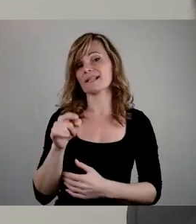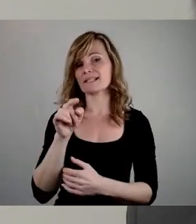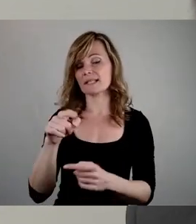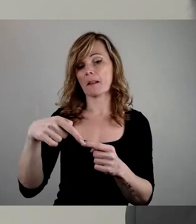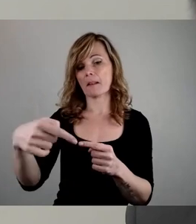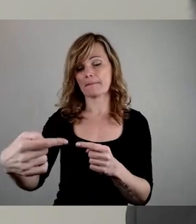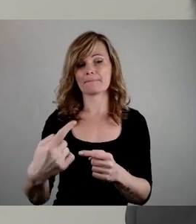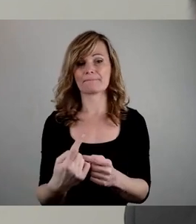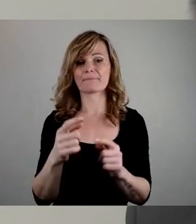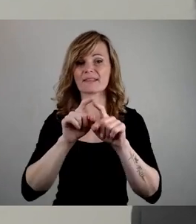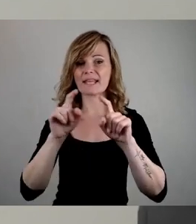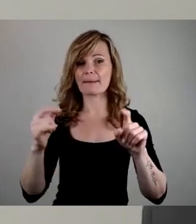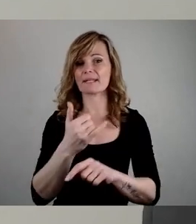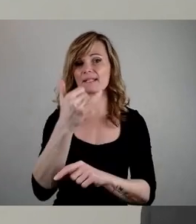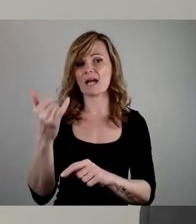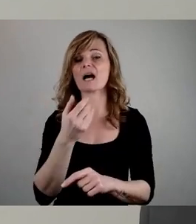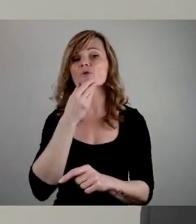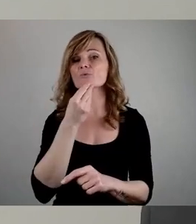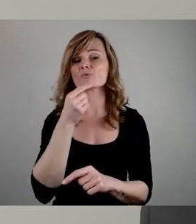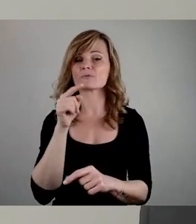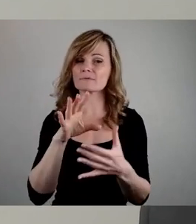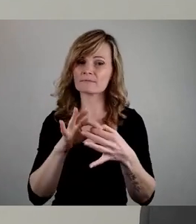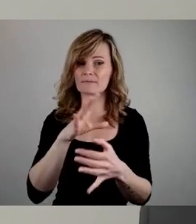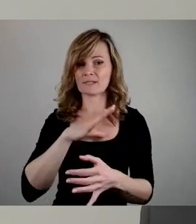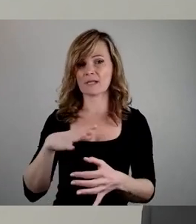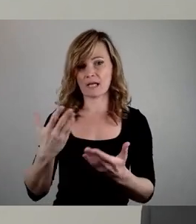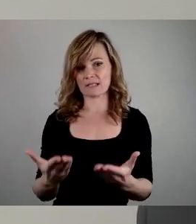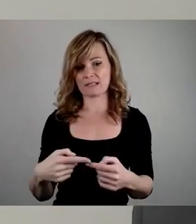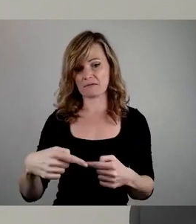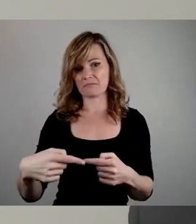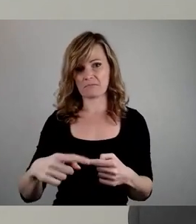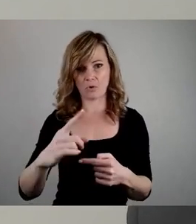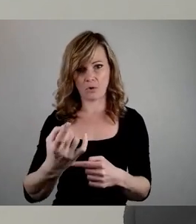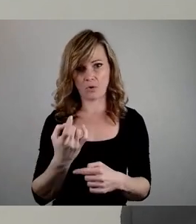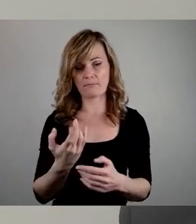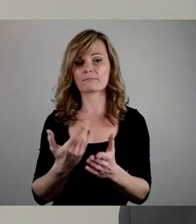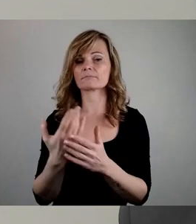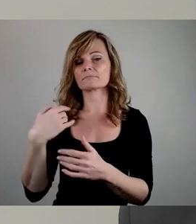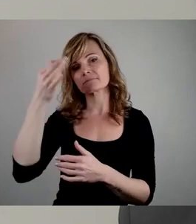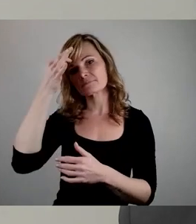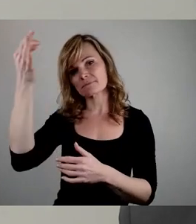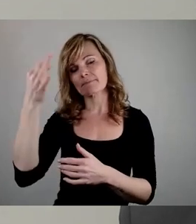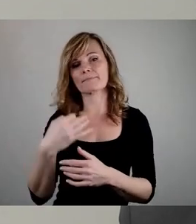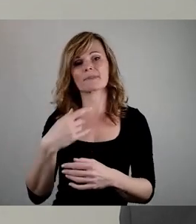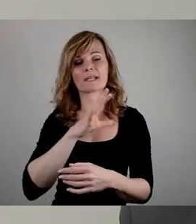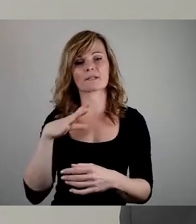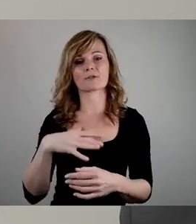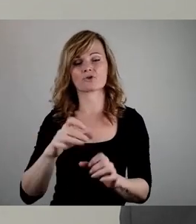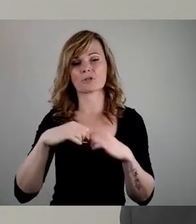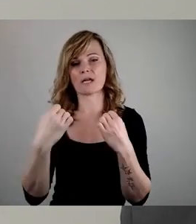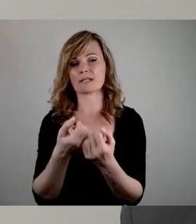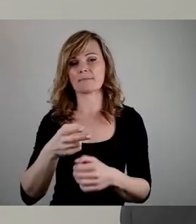jüdisches Themenjahr in Sachsen vorgesehen ist. Das ist eine Initiative des Sächsischen Staatsministeriums für